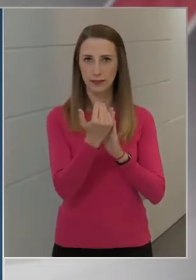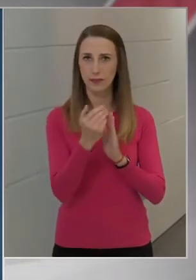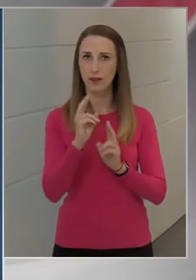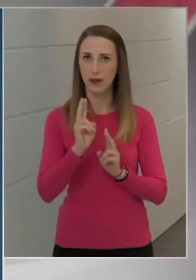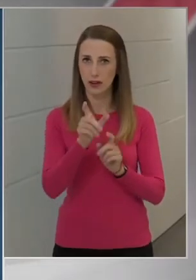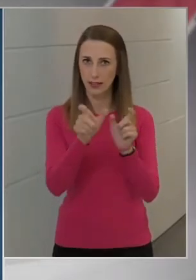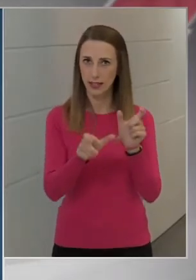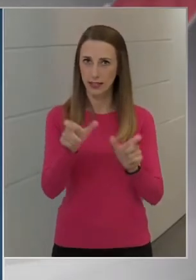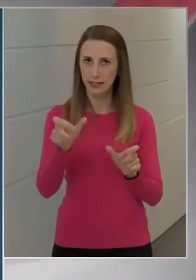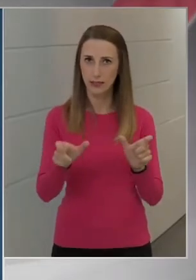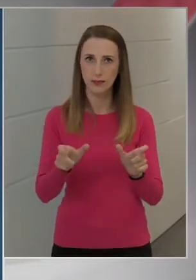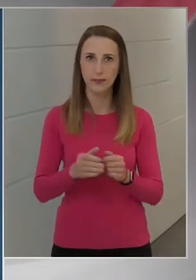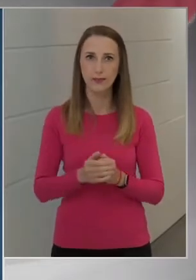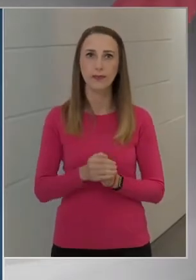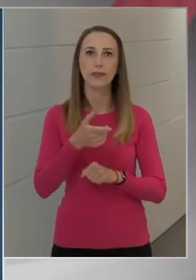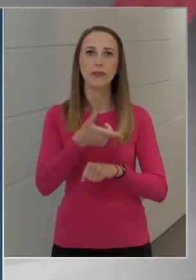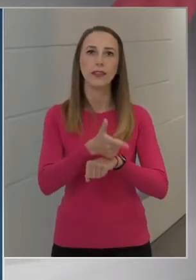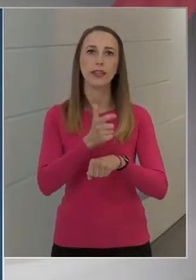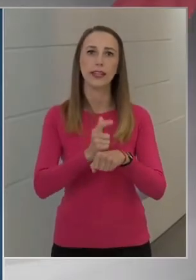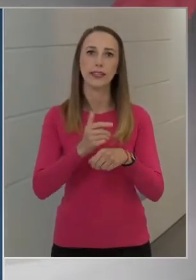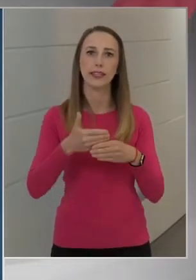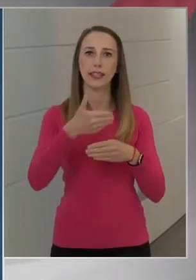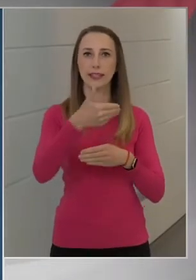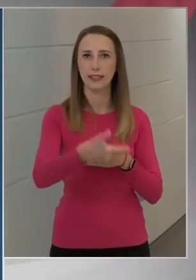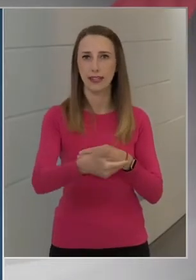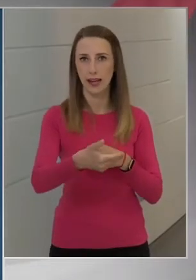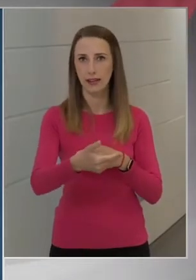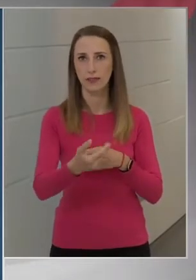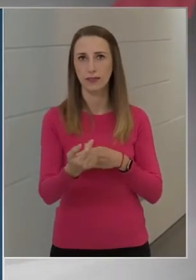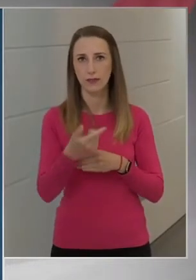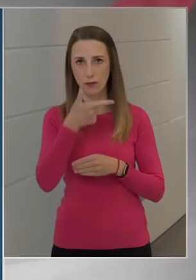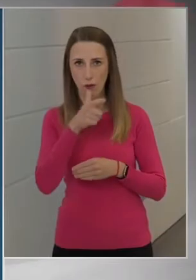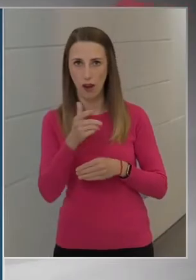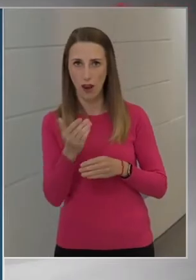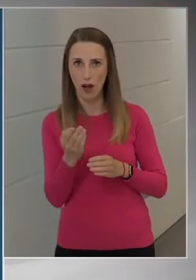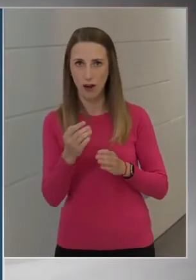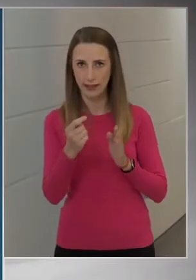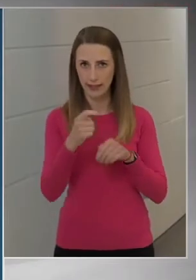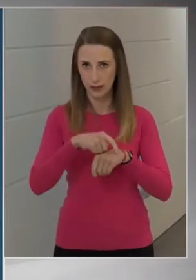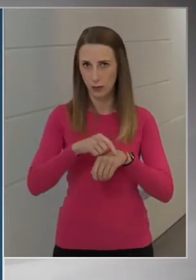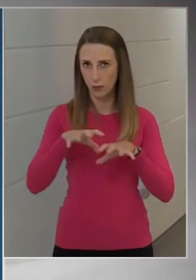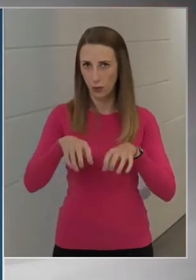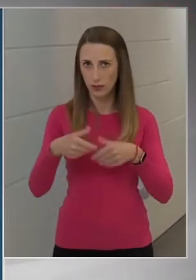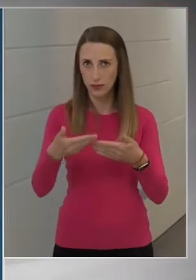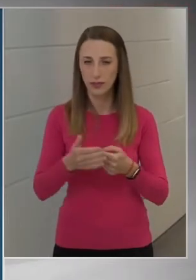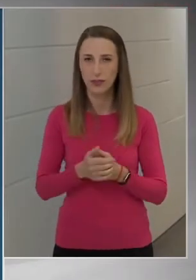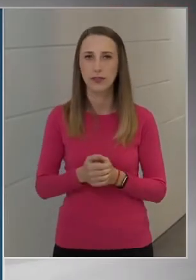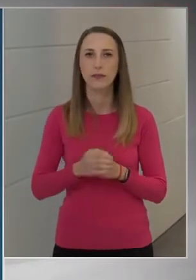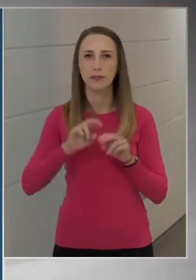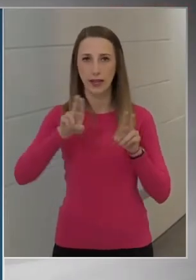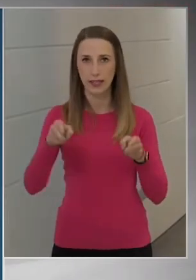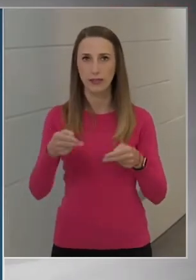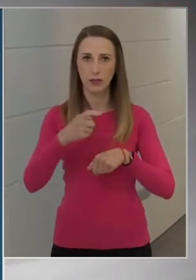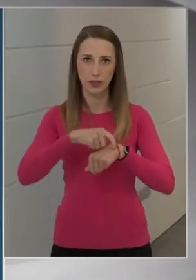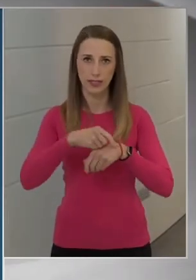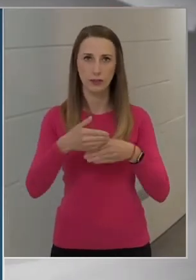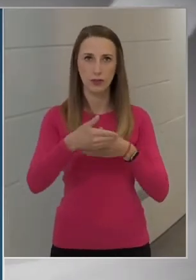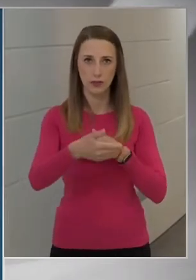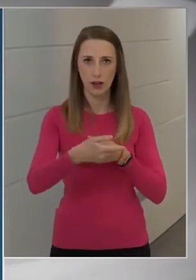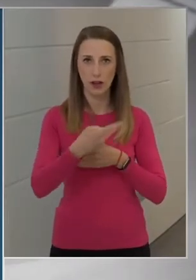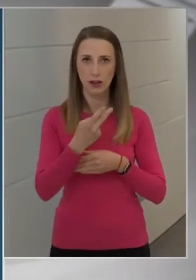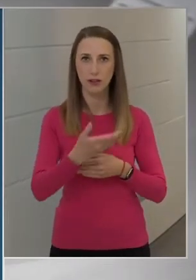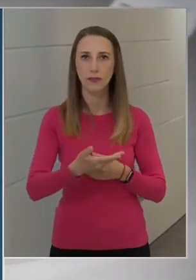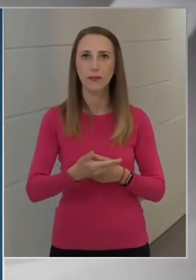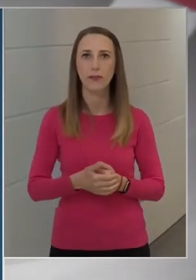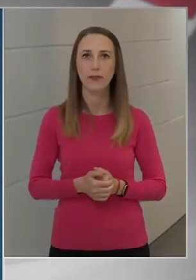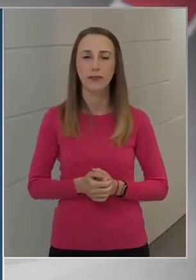akik a két hétre estek volna. A meghívójuk erre az időszakra szólt.